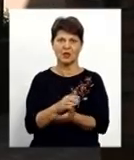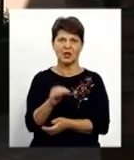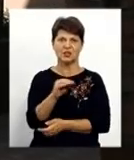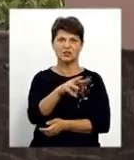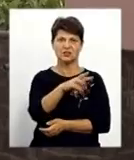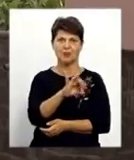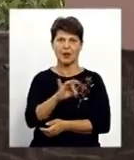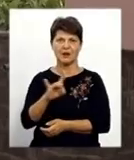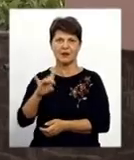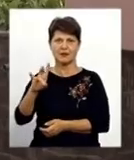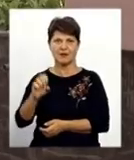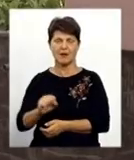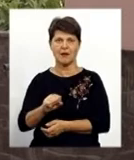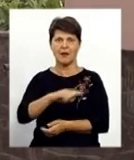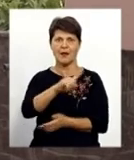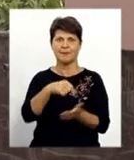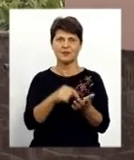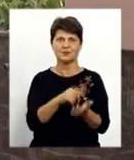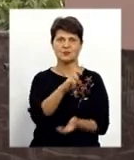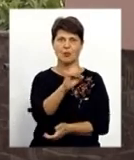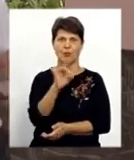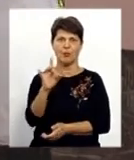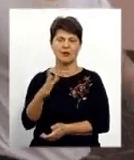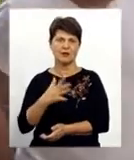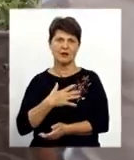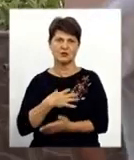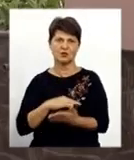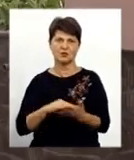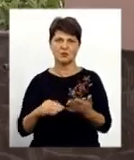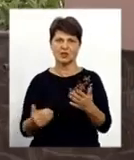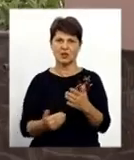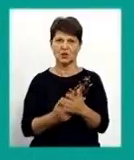місті Бар. Наталя Колодії, Юлія Везнюк, Юрій Добровольський – Новини.